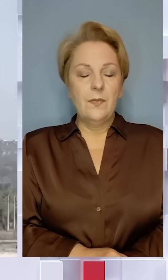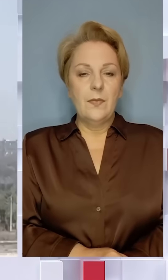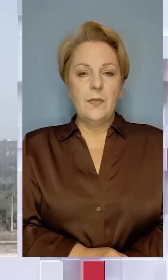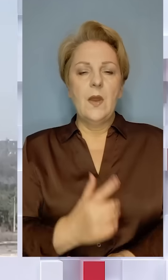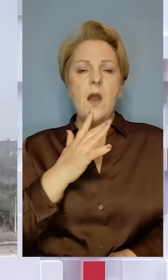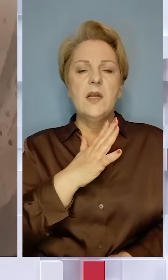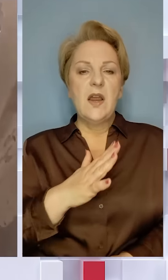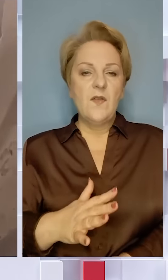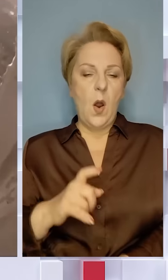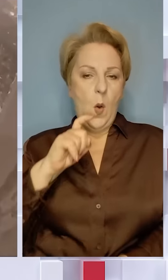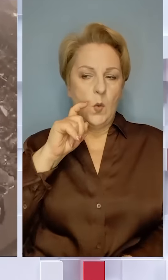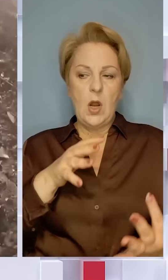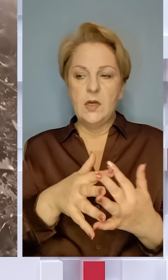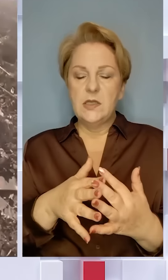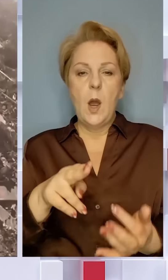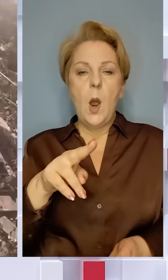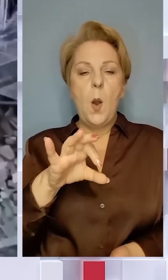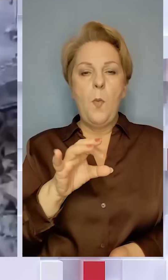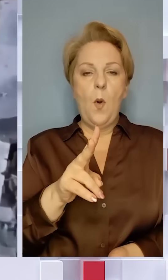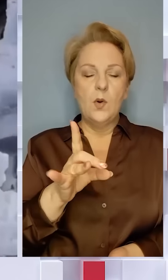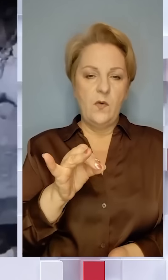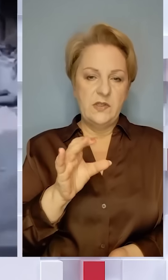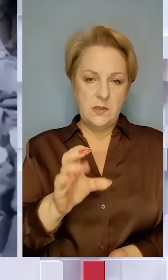Кривава рана українського фронту. Покровськ.